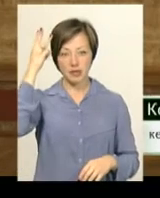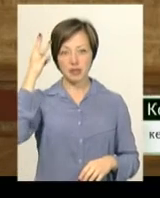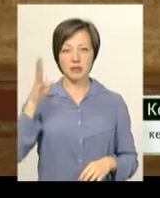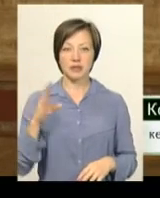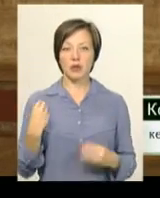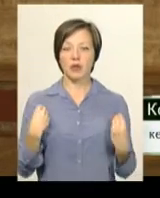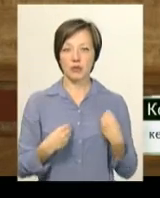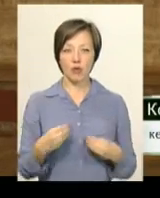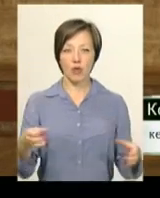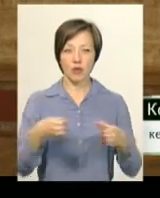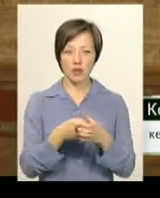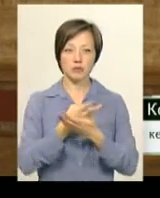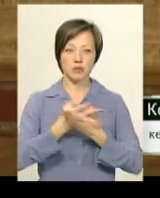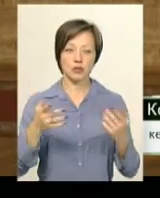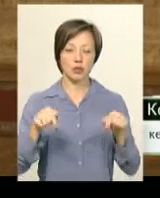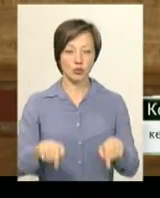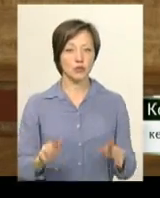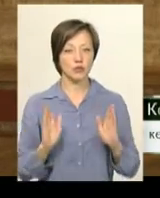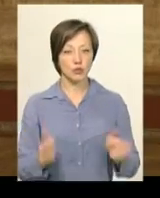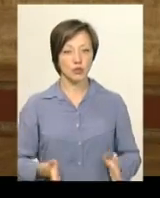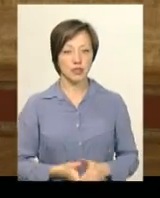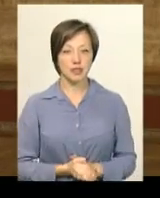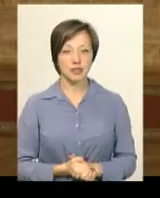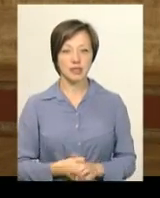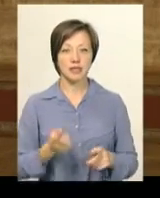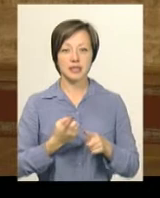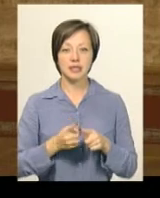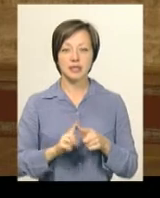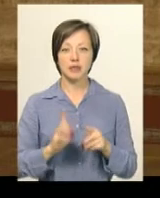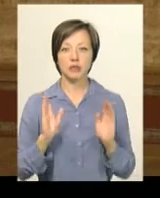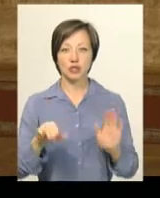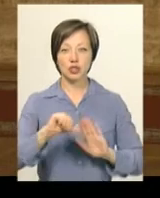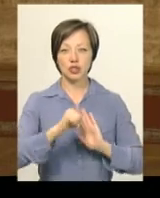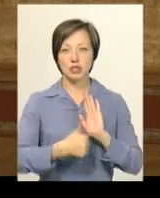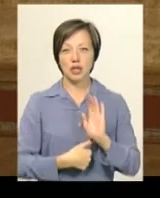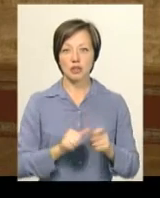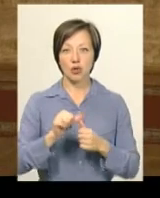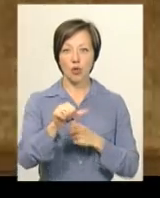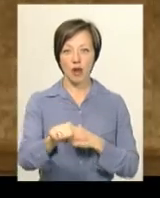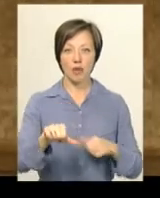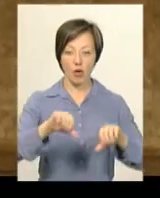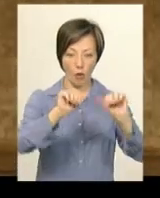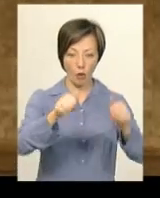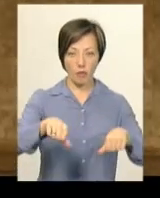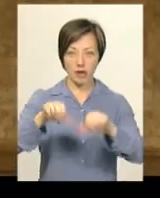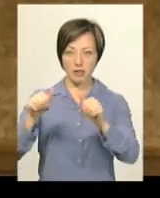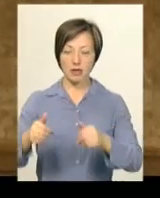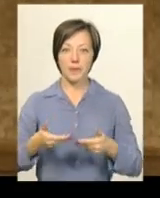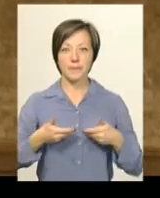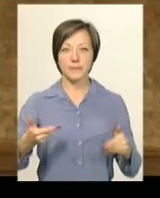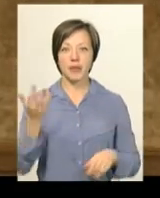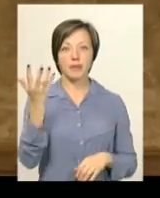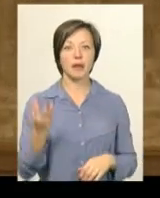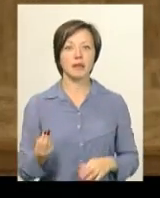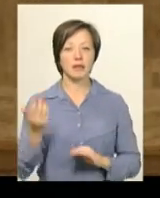в колекції, вони всі будуть представлені тут. І це буде 16 окремих образів. Ми буквально п'ять днів